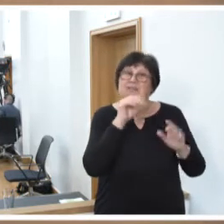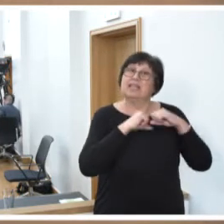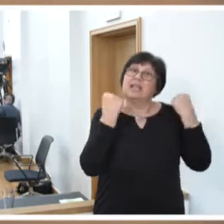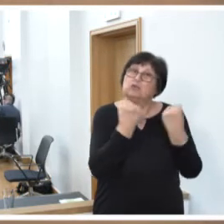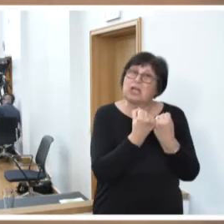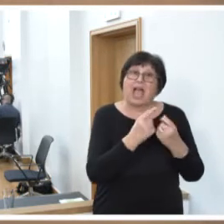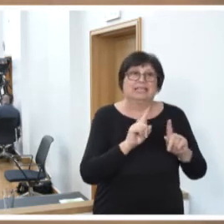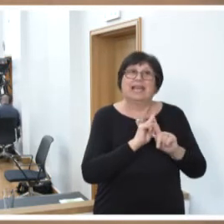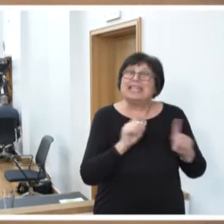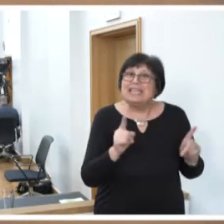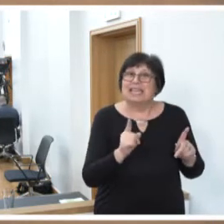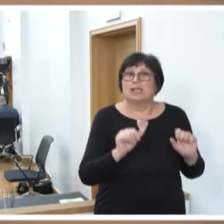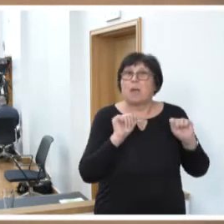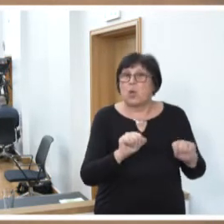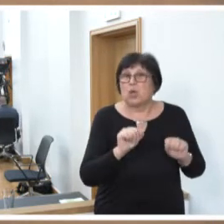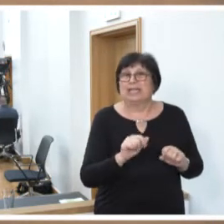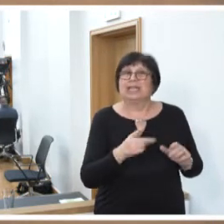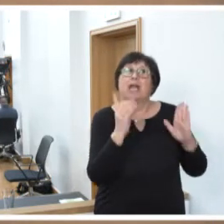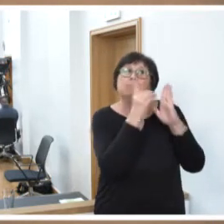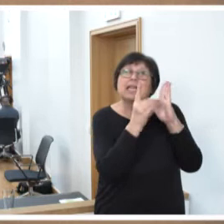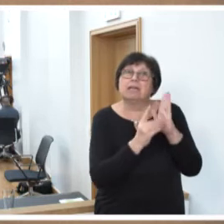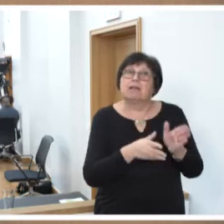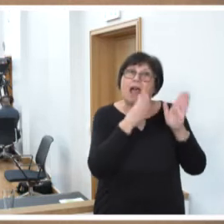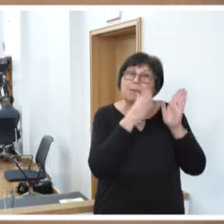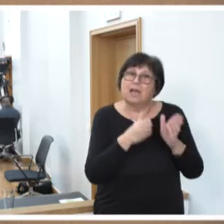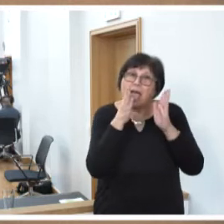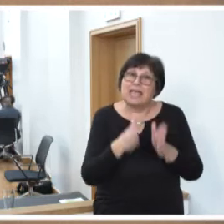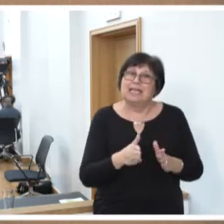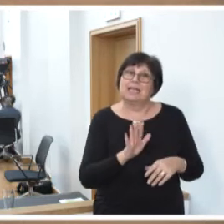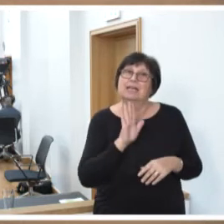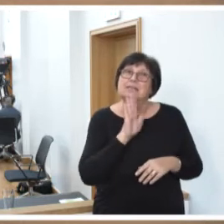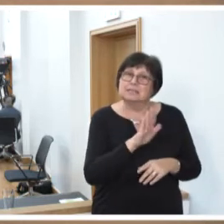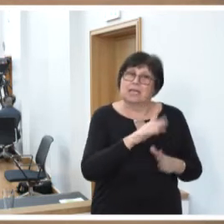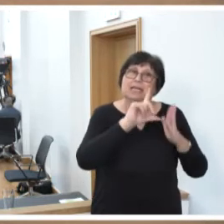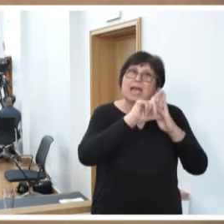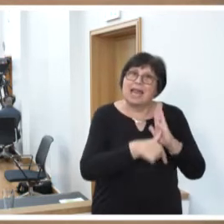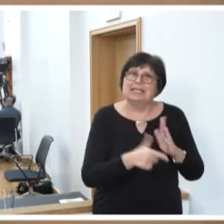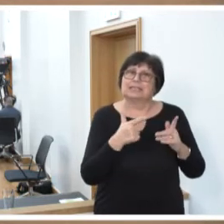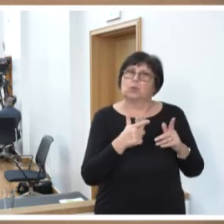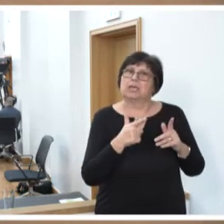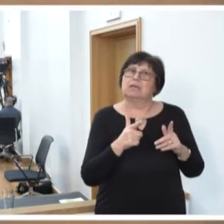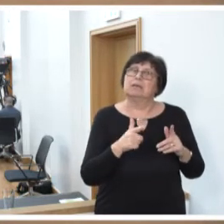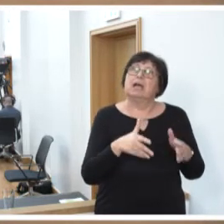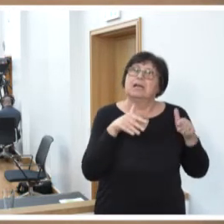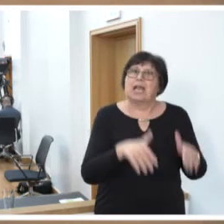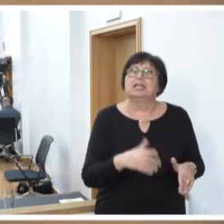der Lage ist, im digitalen Bereich seine Leistungen der Daseinsvorsorge